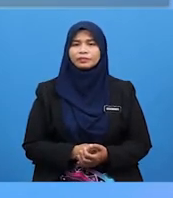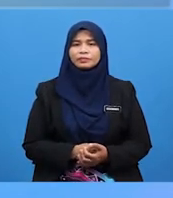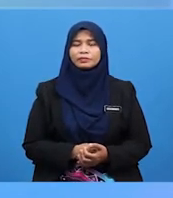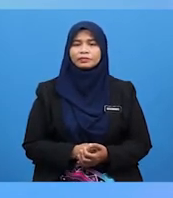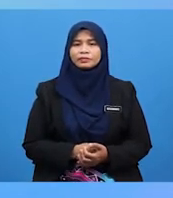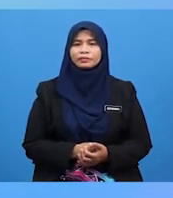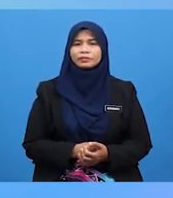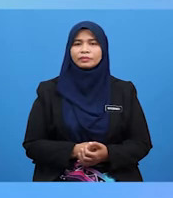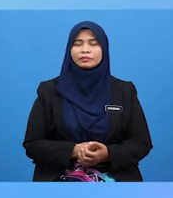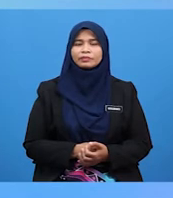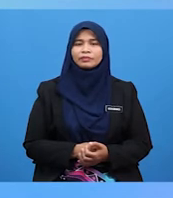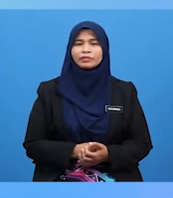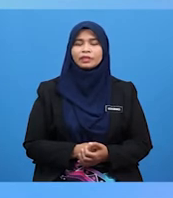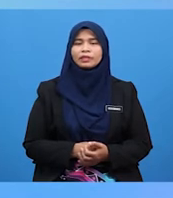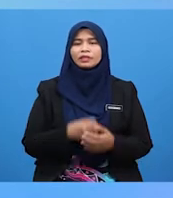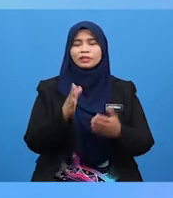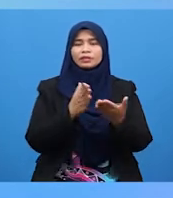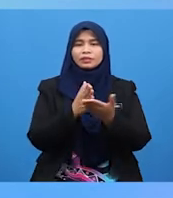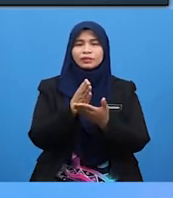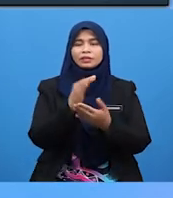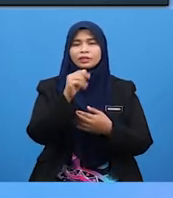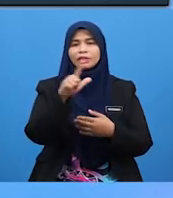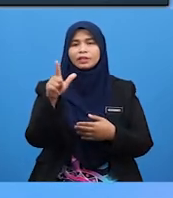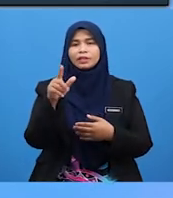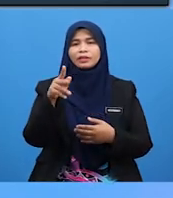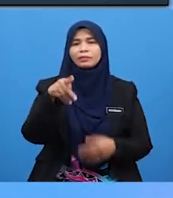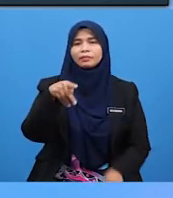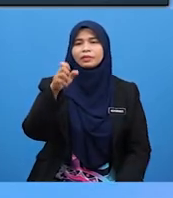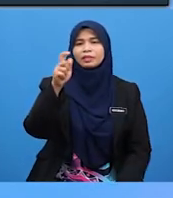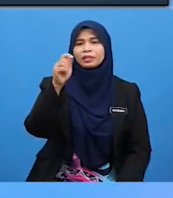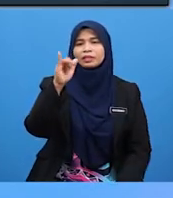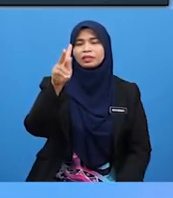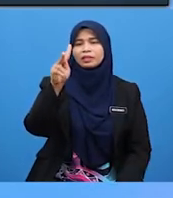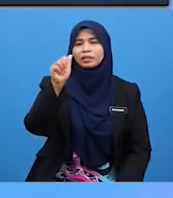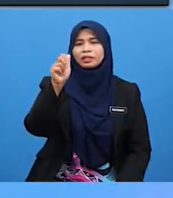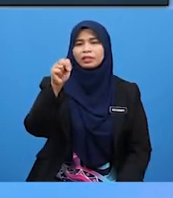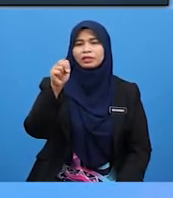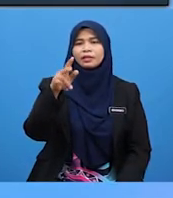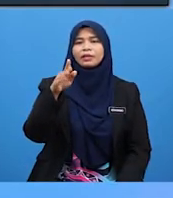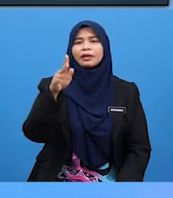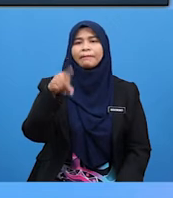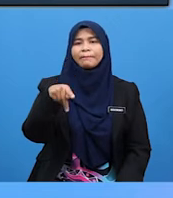Kosa kata yang seterusnya adalah petikan P